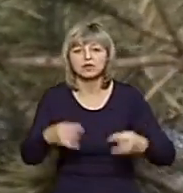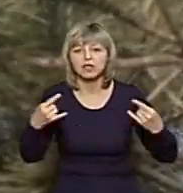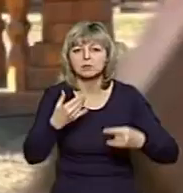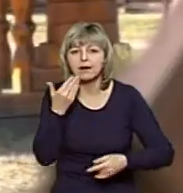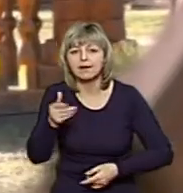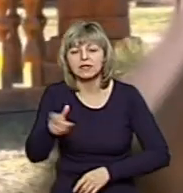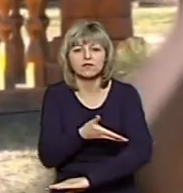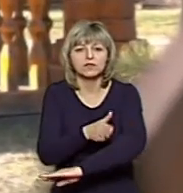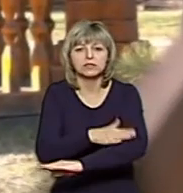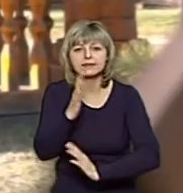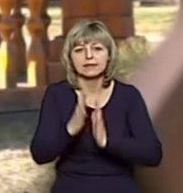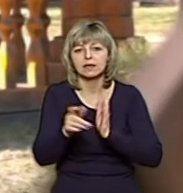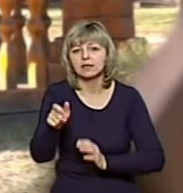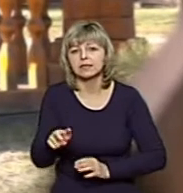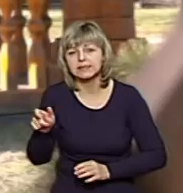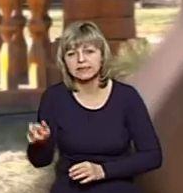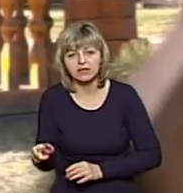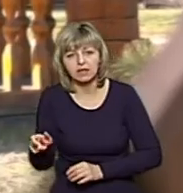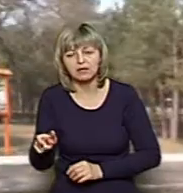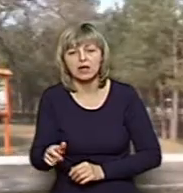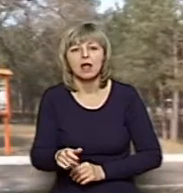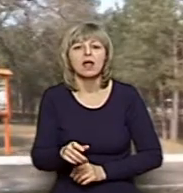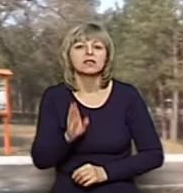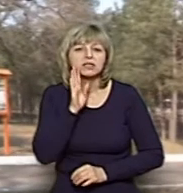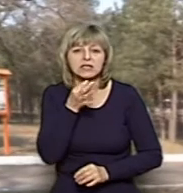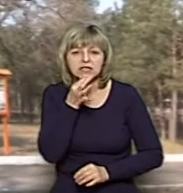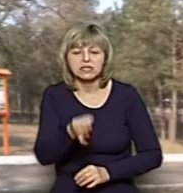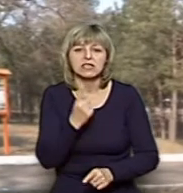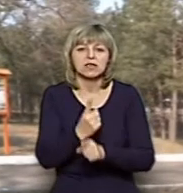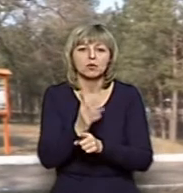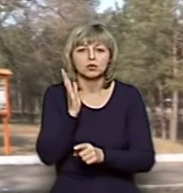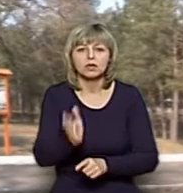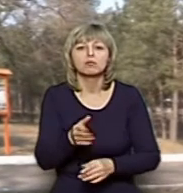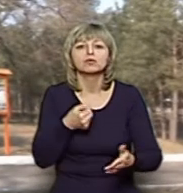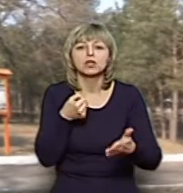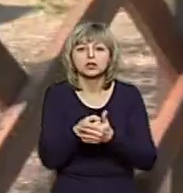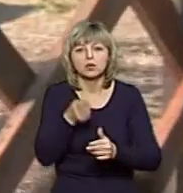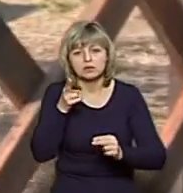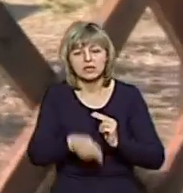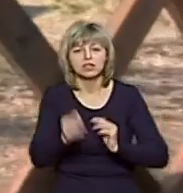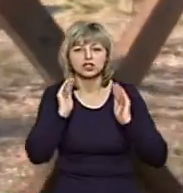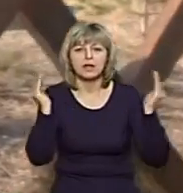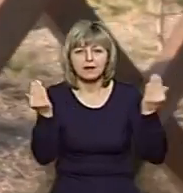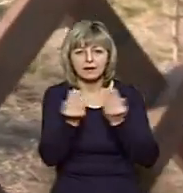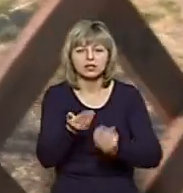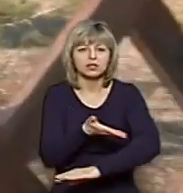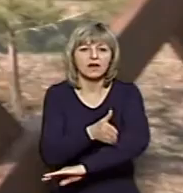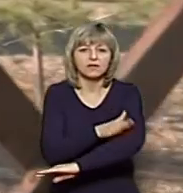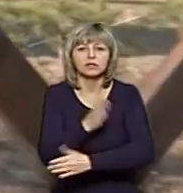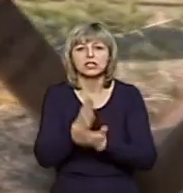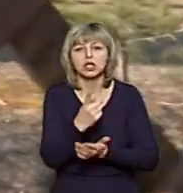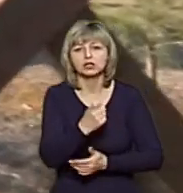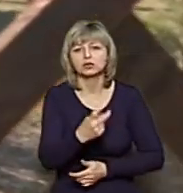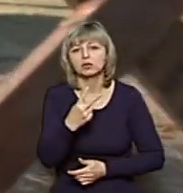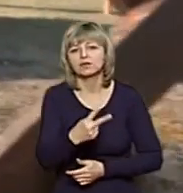речниця волинських лісівників Світлана Думська. З її слів, заборона діятиме до закінчення карантину. На території Волин є 123